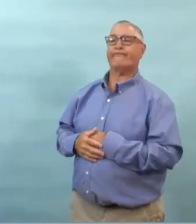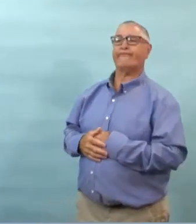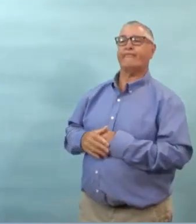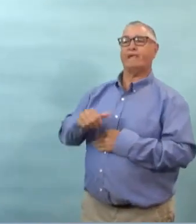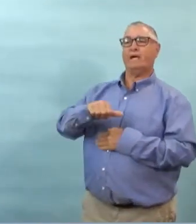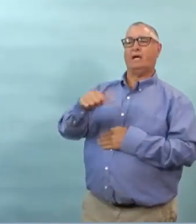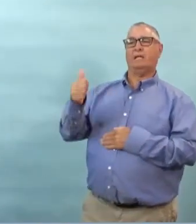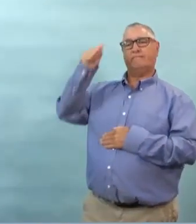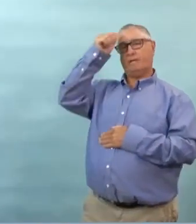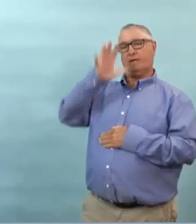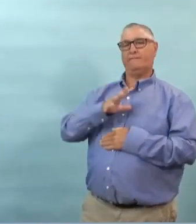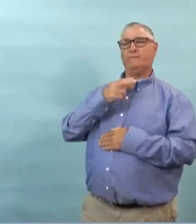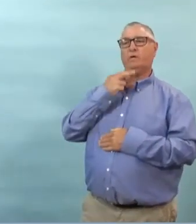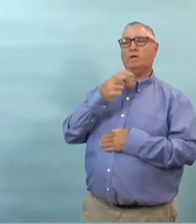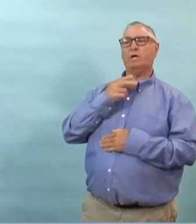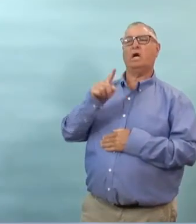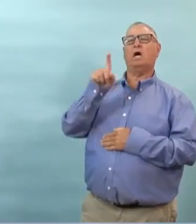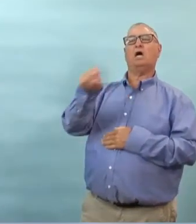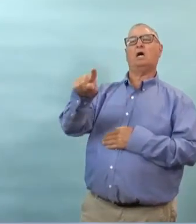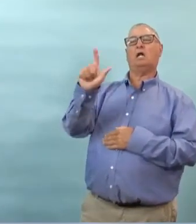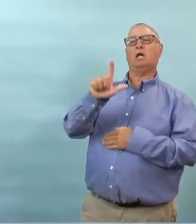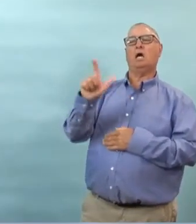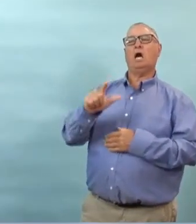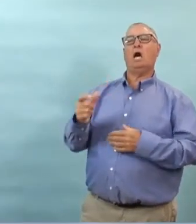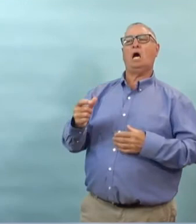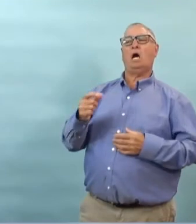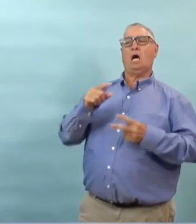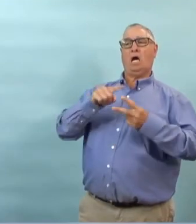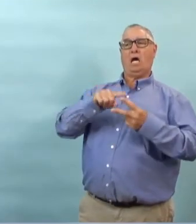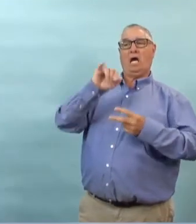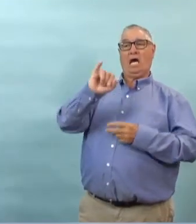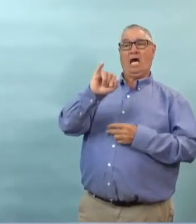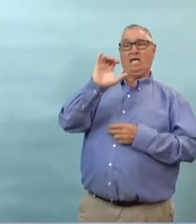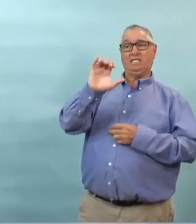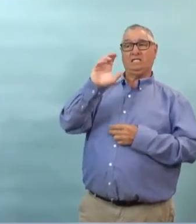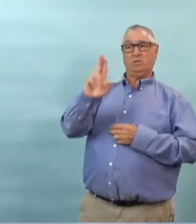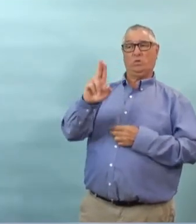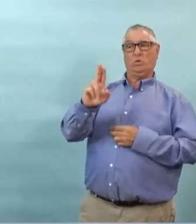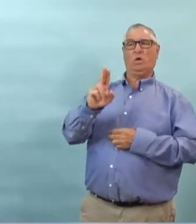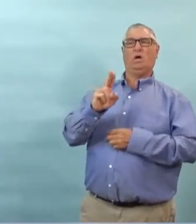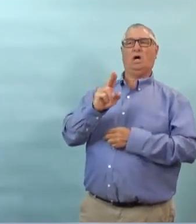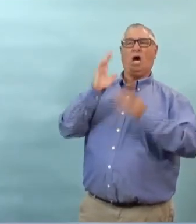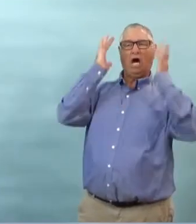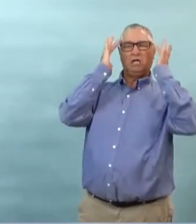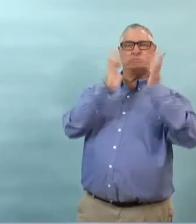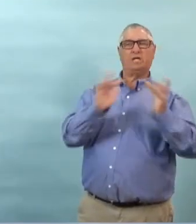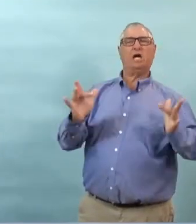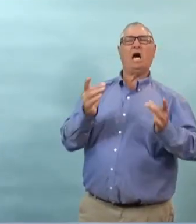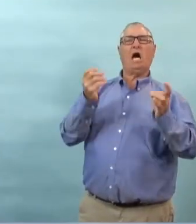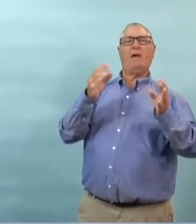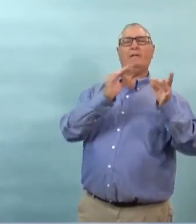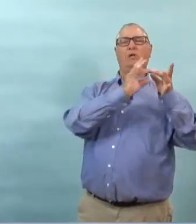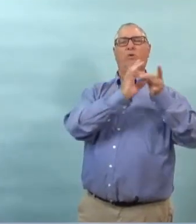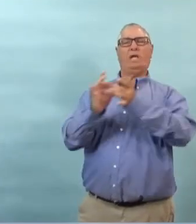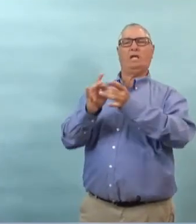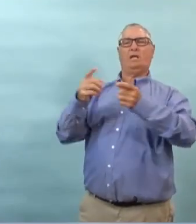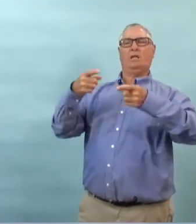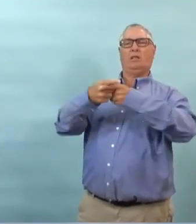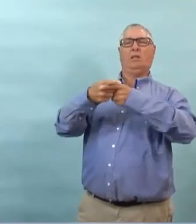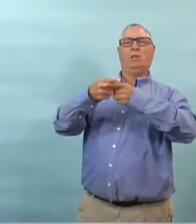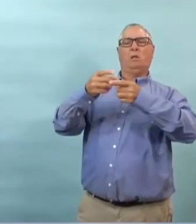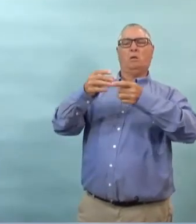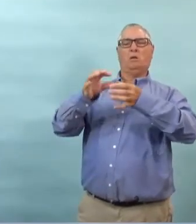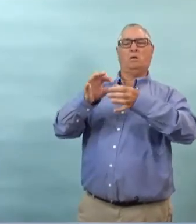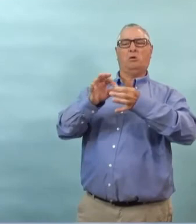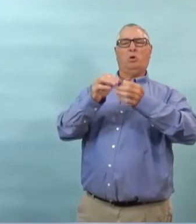continuent en ce qui concerne les cas qui se trouvent aux urgences à l'heure actuelle est ce que ce sont des cas qui sont liés à